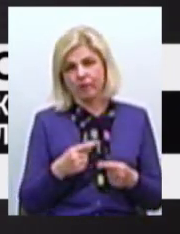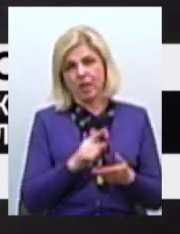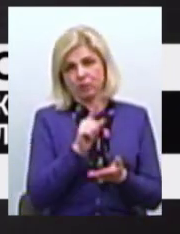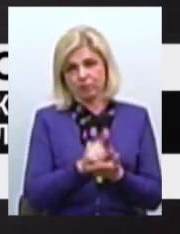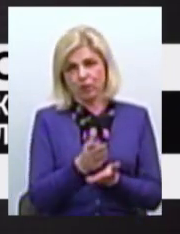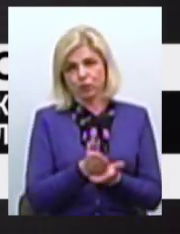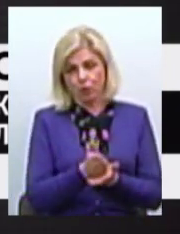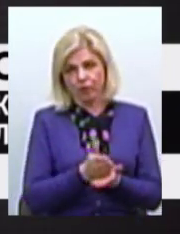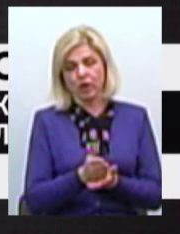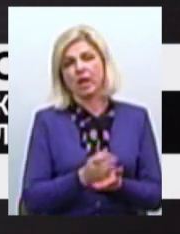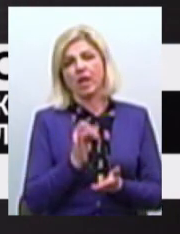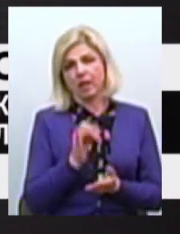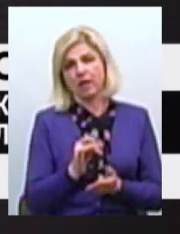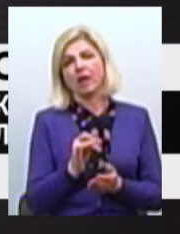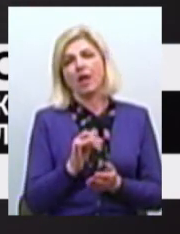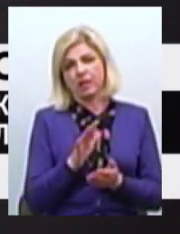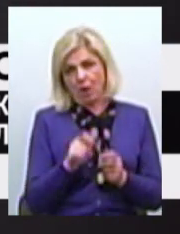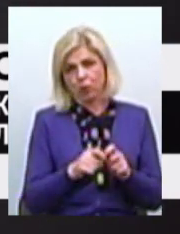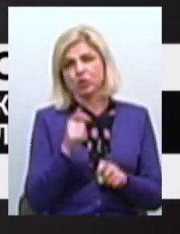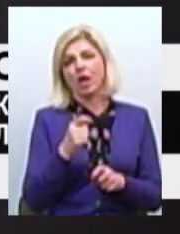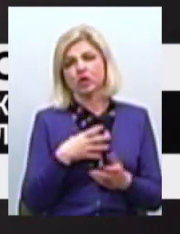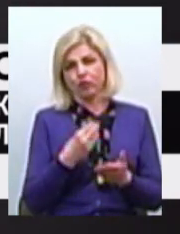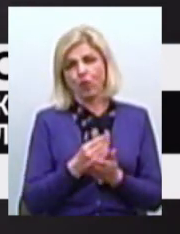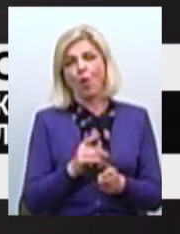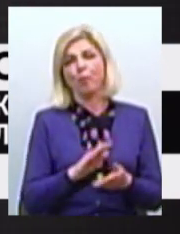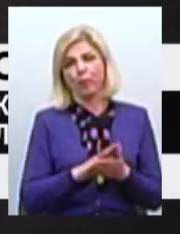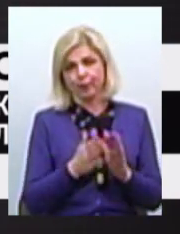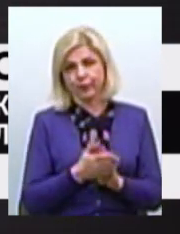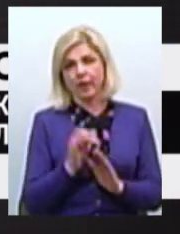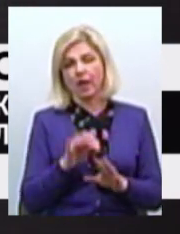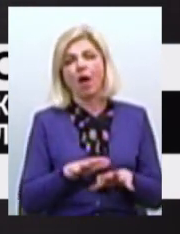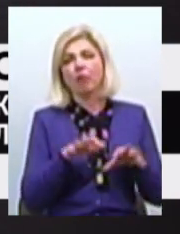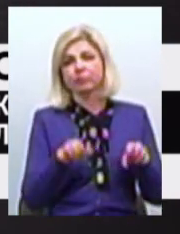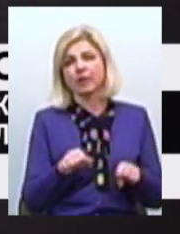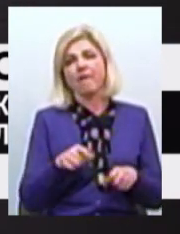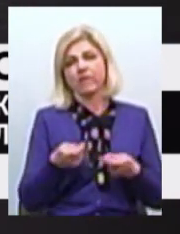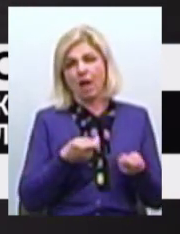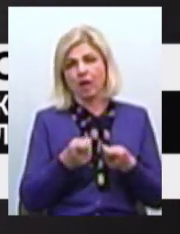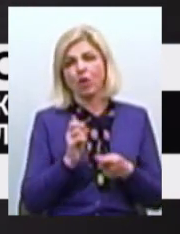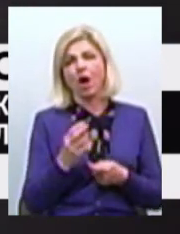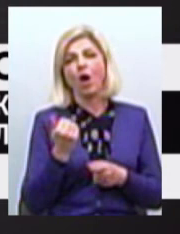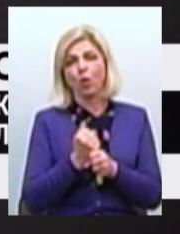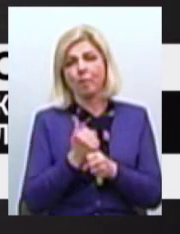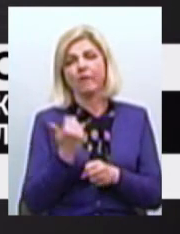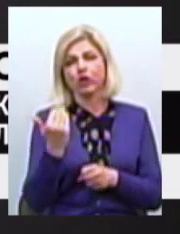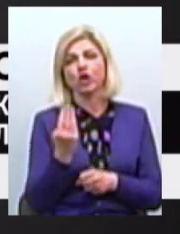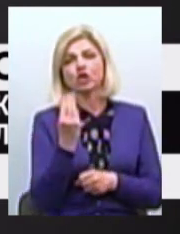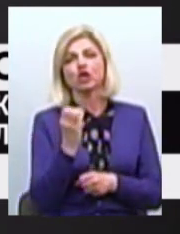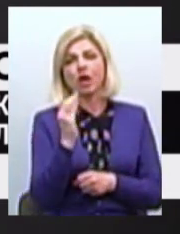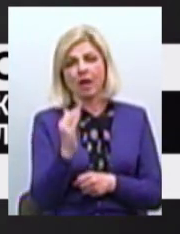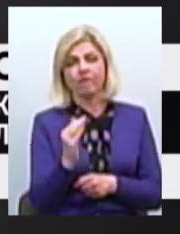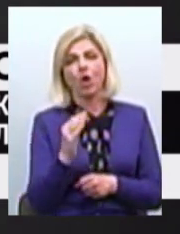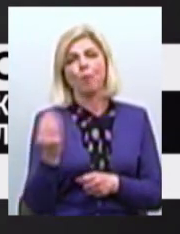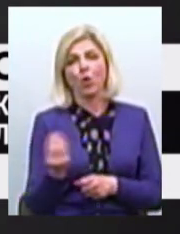Зловживає положенням І фактично сьогодні Узурпувала владу Так як це робив Її шеф Порошенко Запитань до неї нема